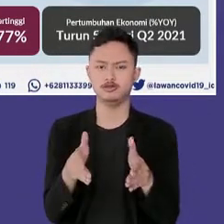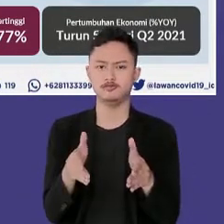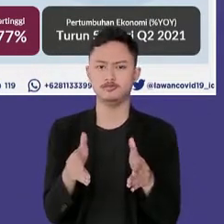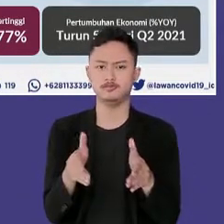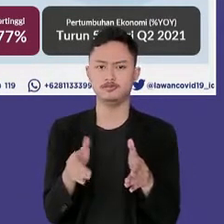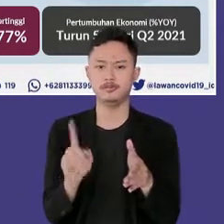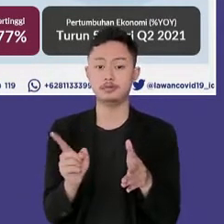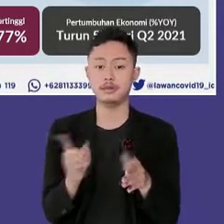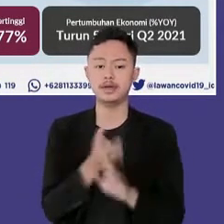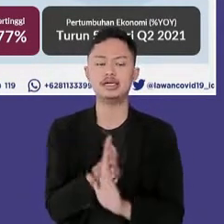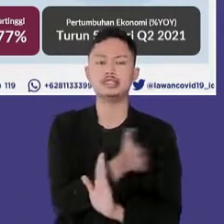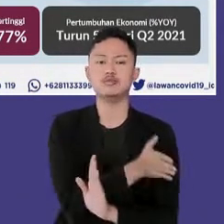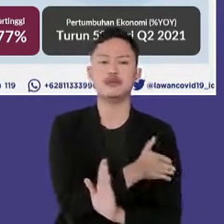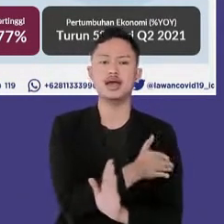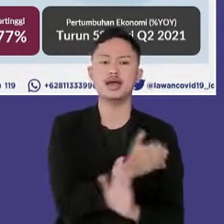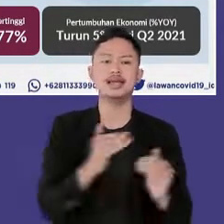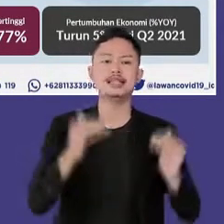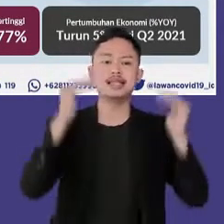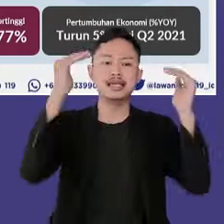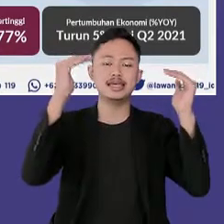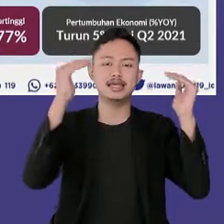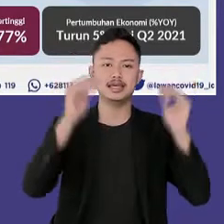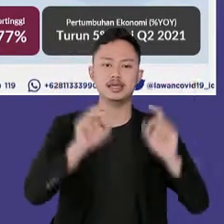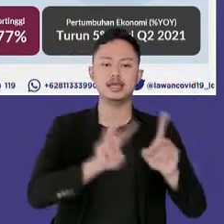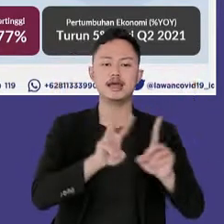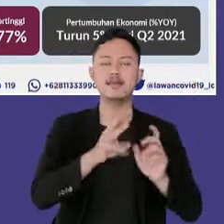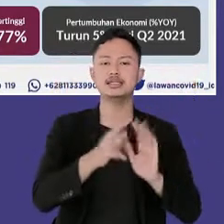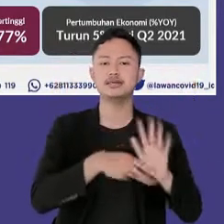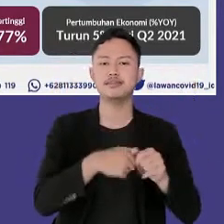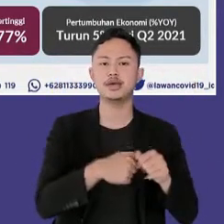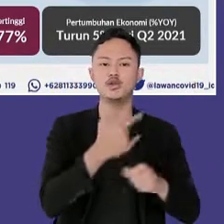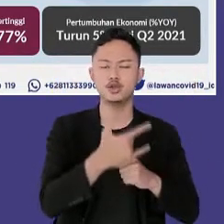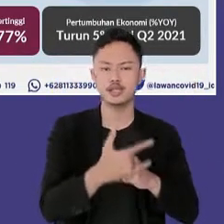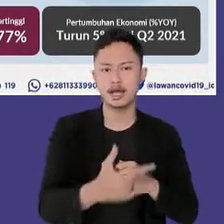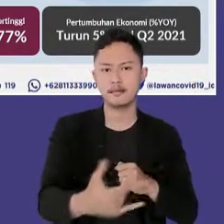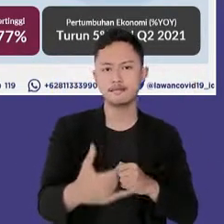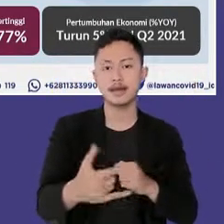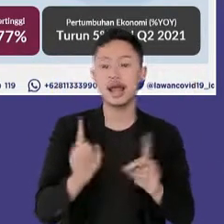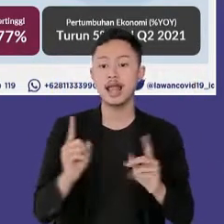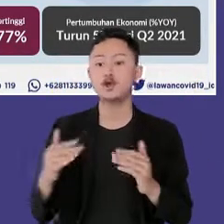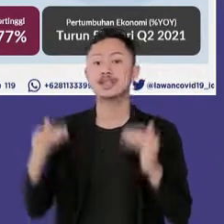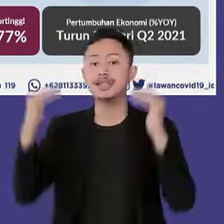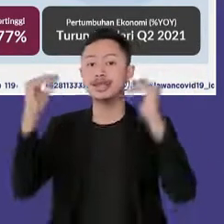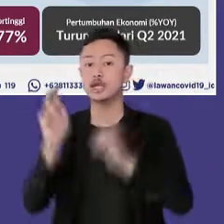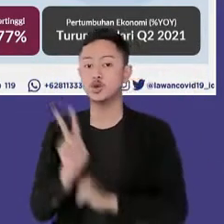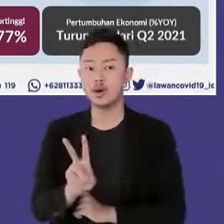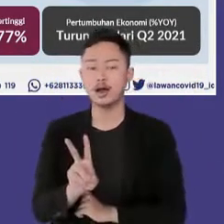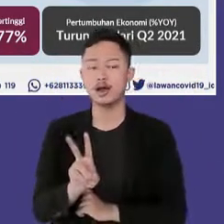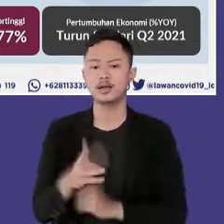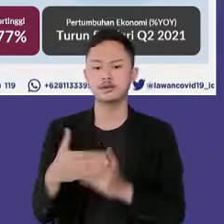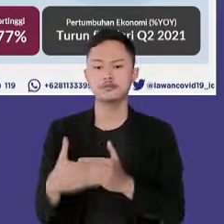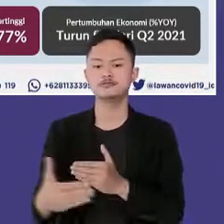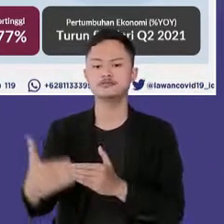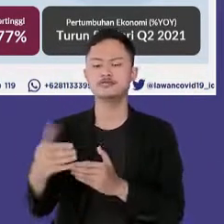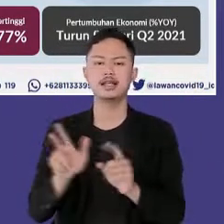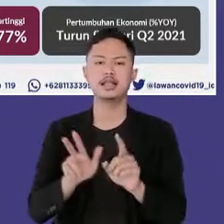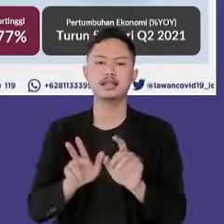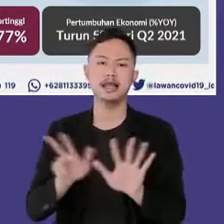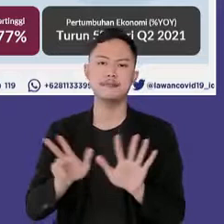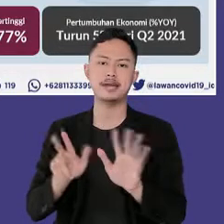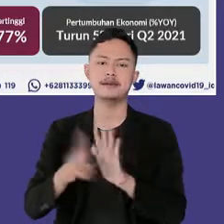di mana lonjakan pertama bertahan 13 minggu sedangkan lonjakan kedua ini bertahan hanya 8 minggu